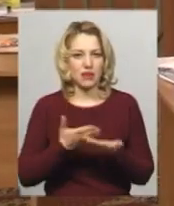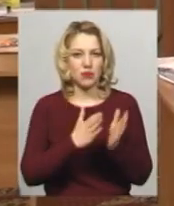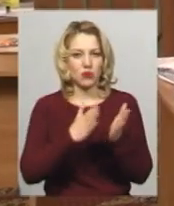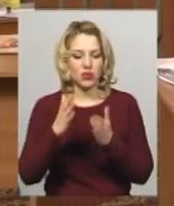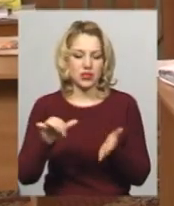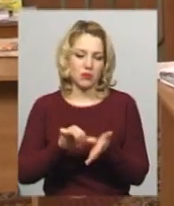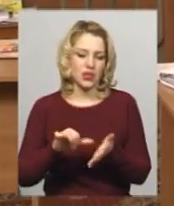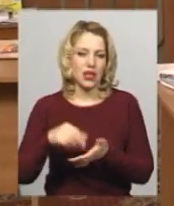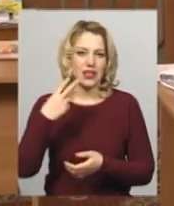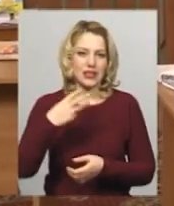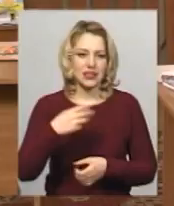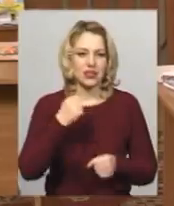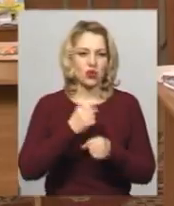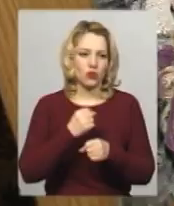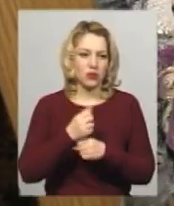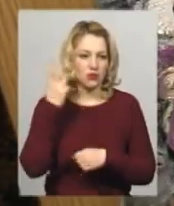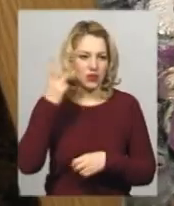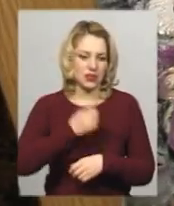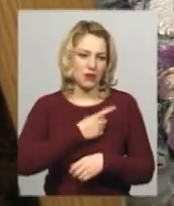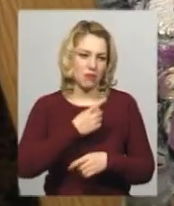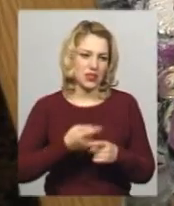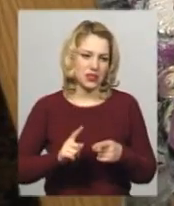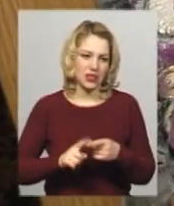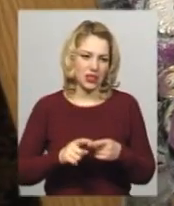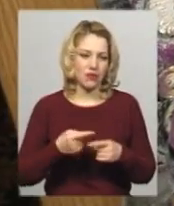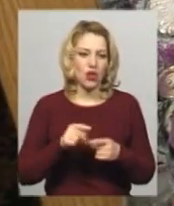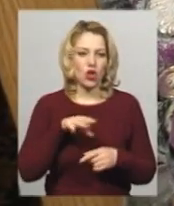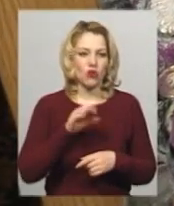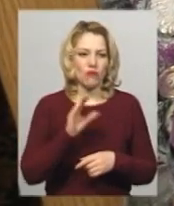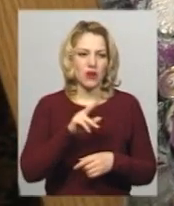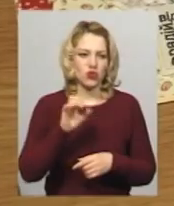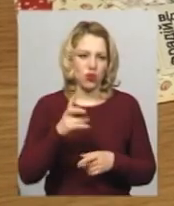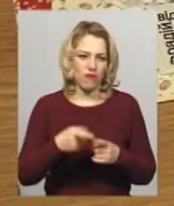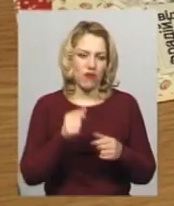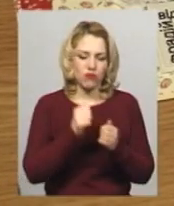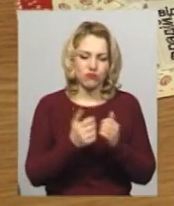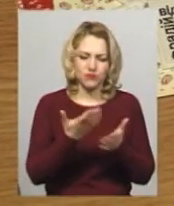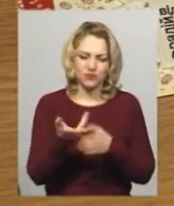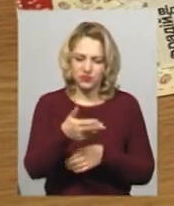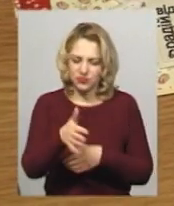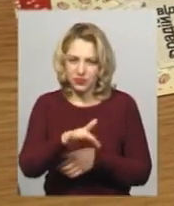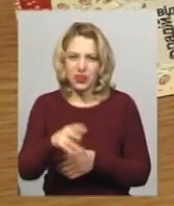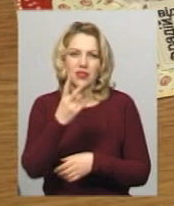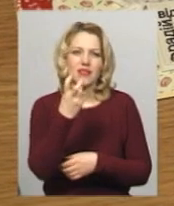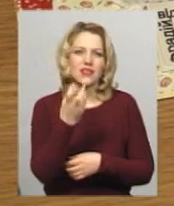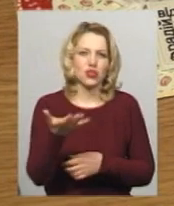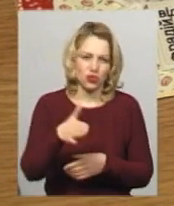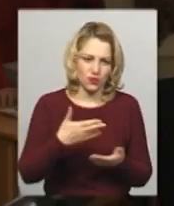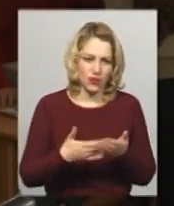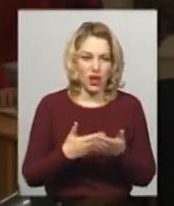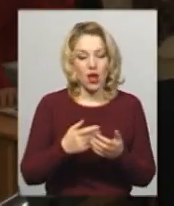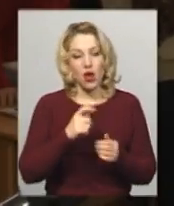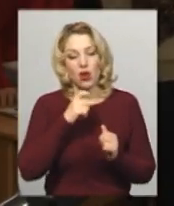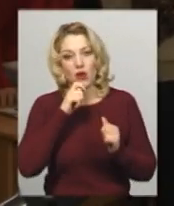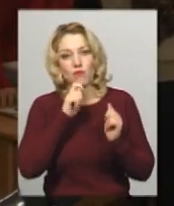представили 30 робіт хмельницької майстрині. У творчому доробку оголі Толмачової їх майже 200. Роботи майстрині друють друзям. Або ж продає.